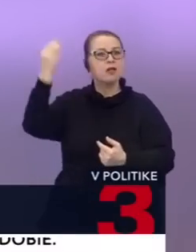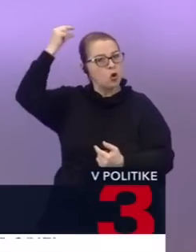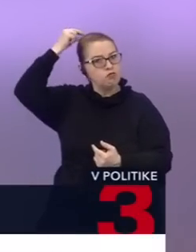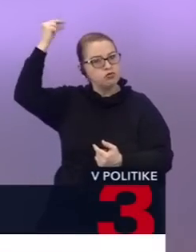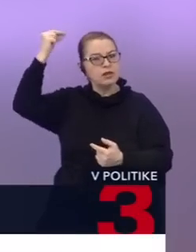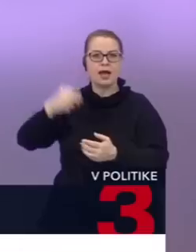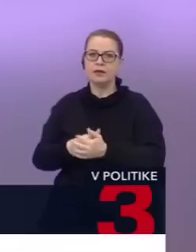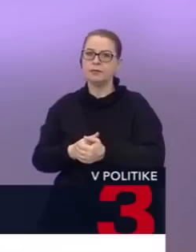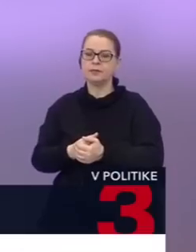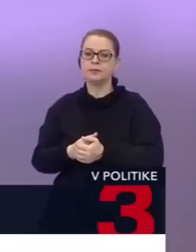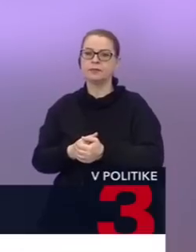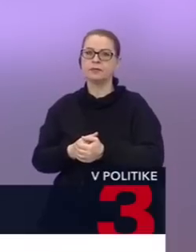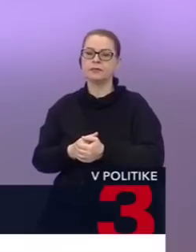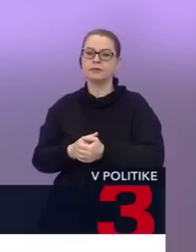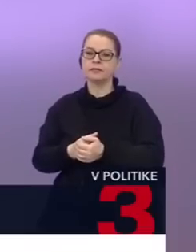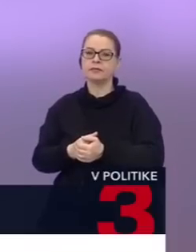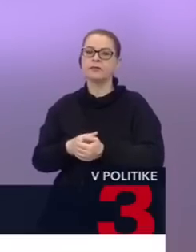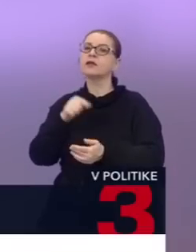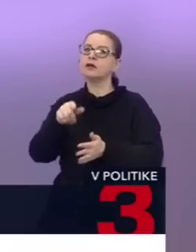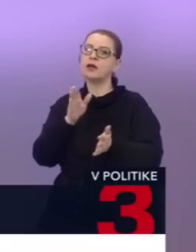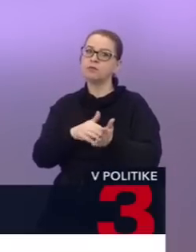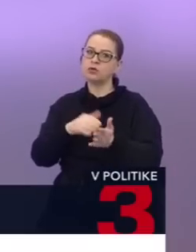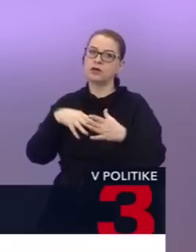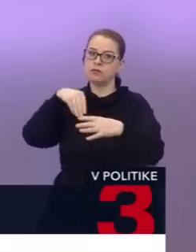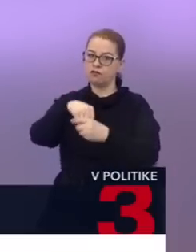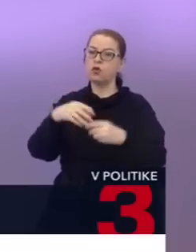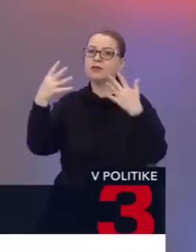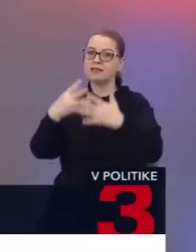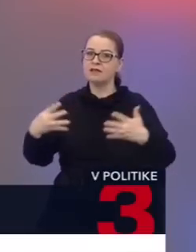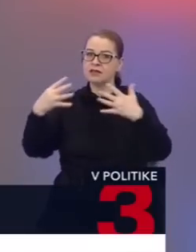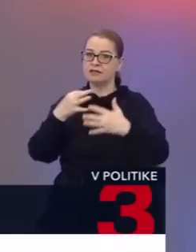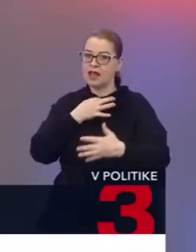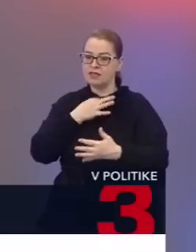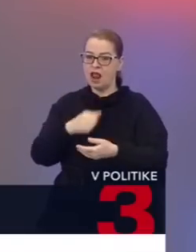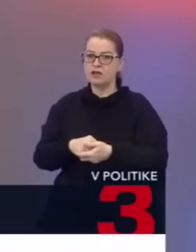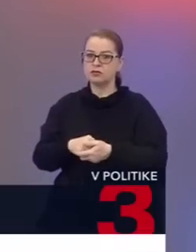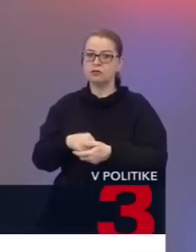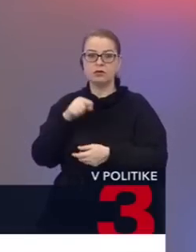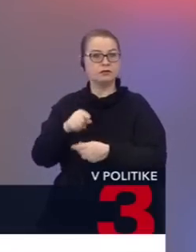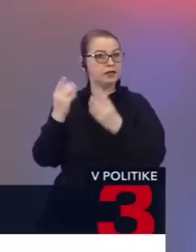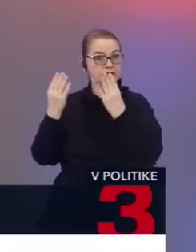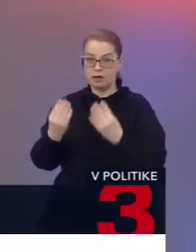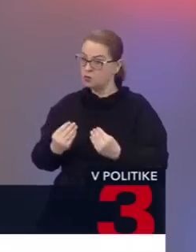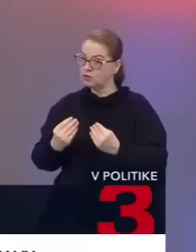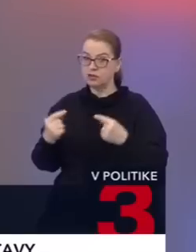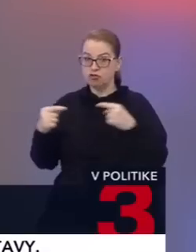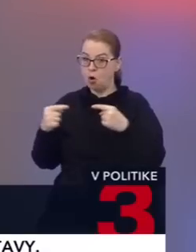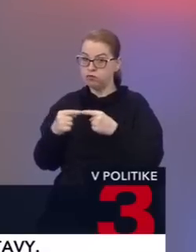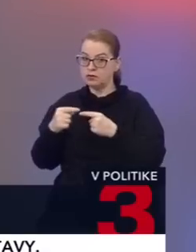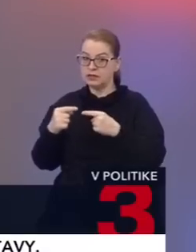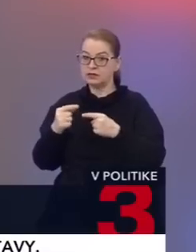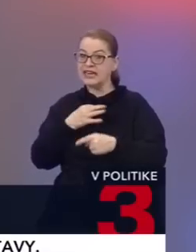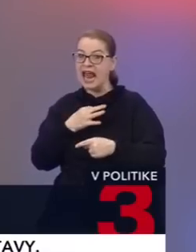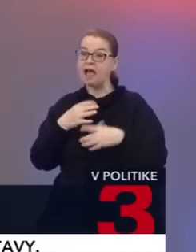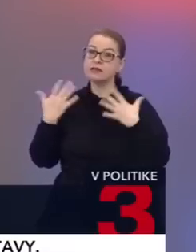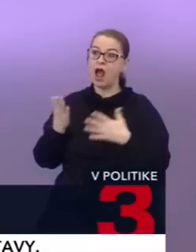a občiansko-demokratická platforma, ktorá je potrebna do tých 90 hlasov. To znamená z toho, čo hovoríte, že nepočítate vôbec hlasného opozičného hlasu alebo